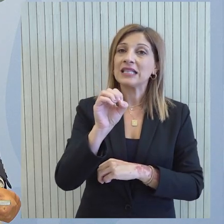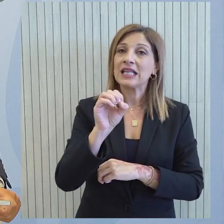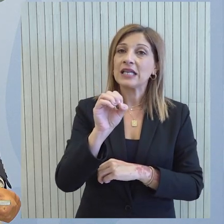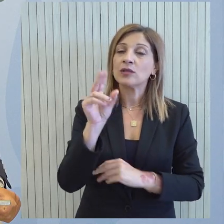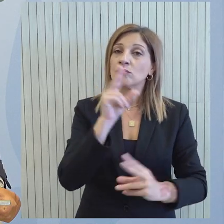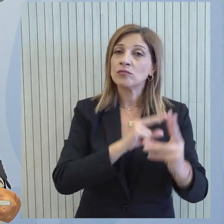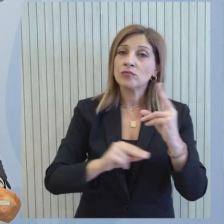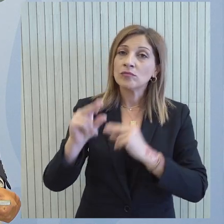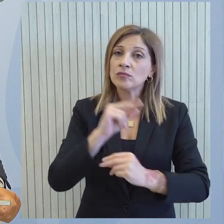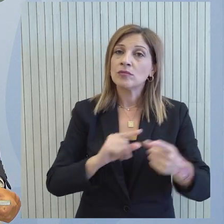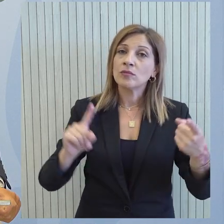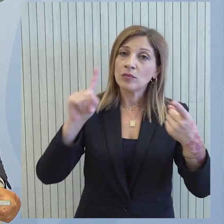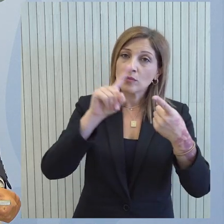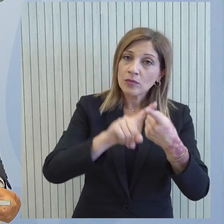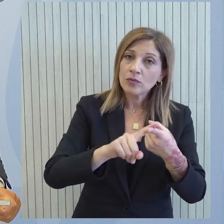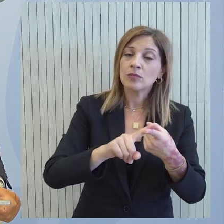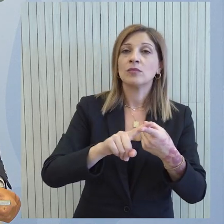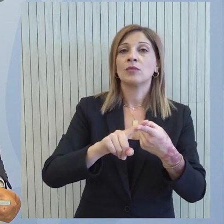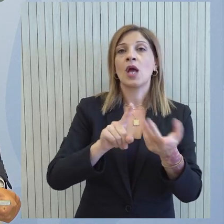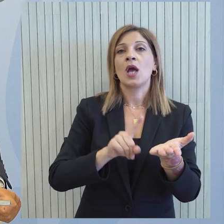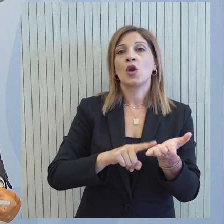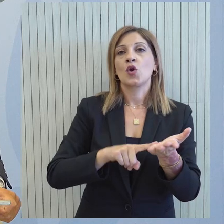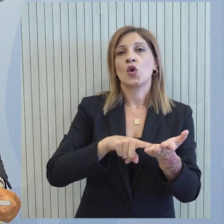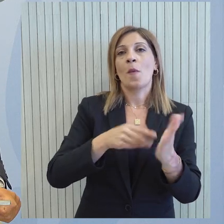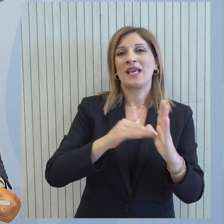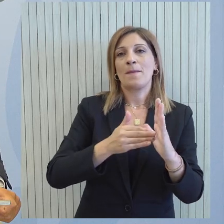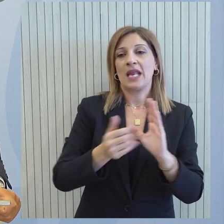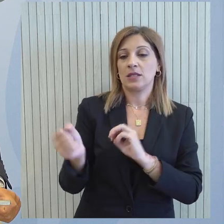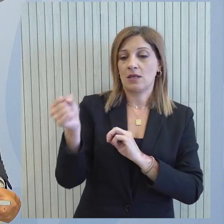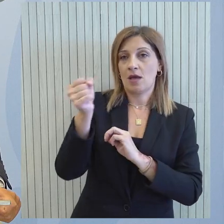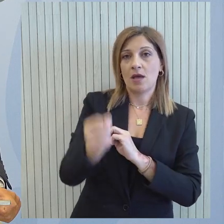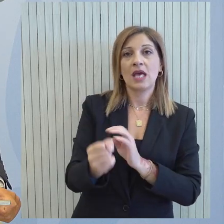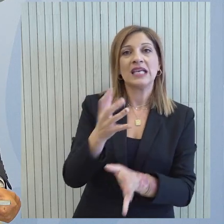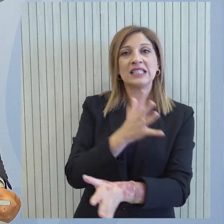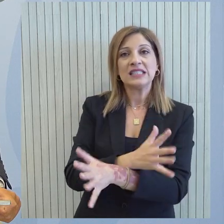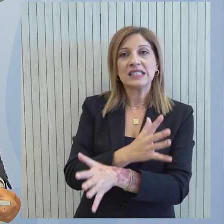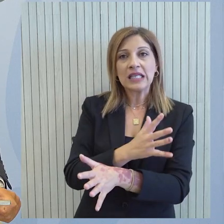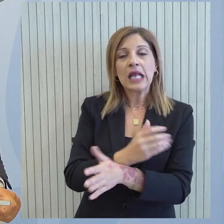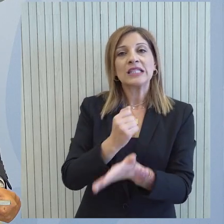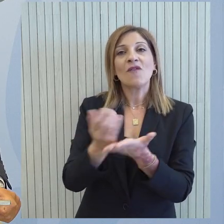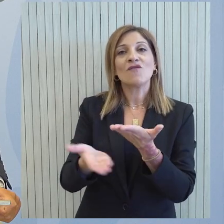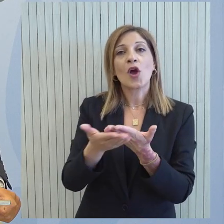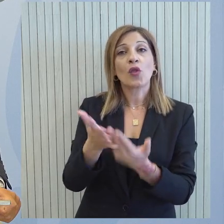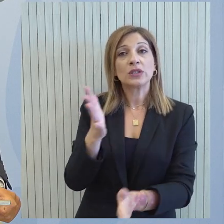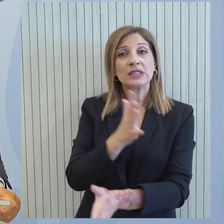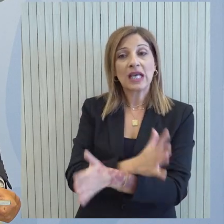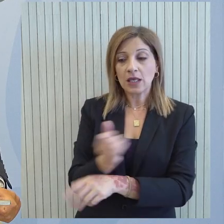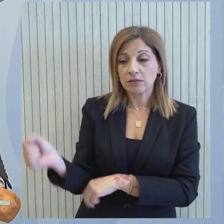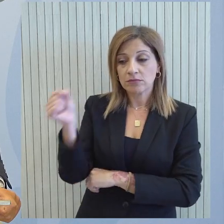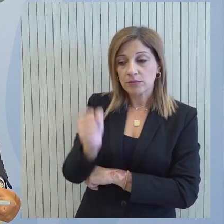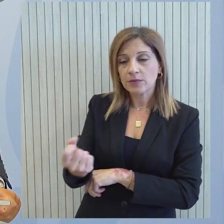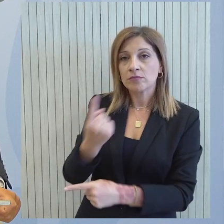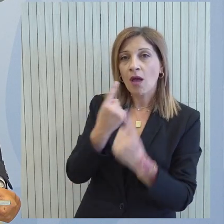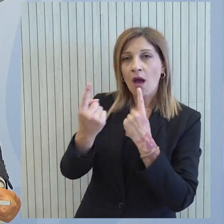Υπουργικό Συμβούλιο μια πολύωρη σύσκεψη στην παρουσία της νομικής υπηρεσίας του Γενικού Εισαγγελία και του Βοηθού Γενικού Εισαγγελία